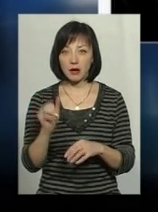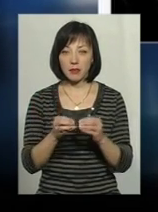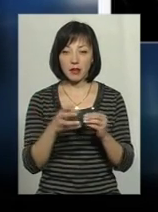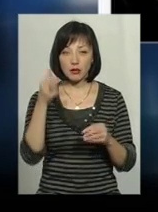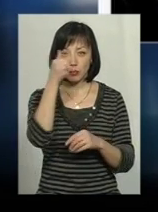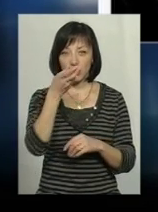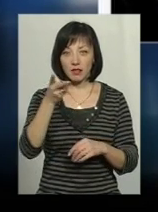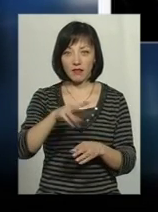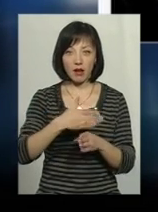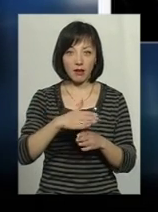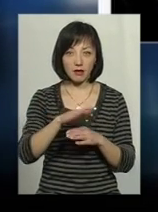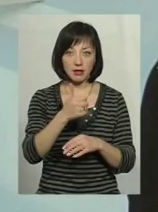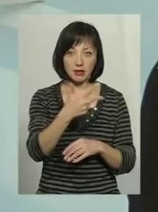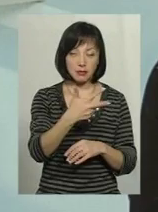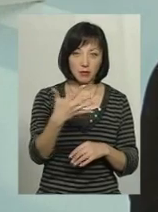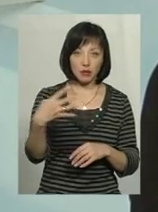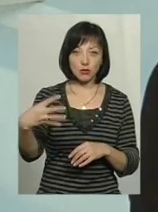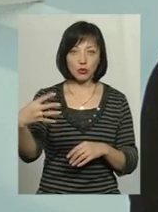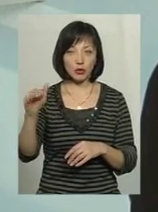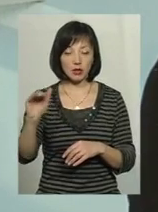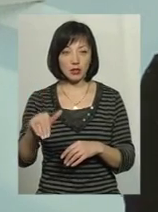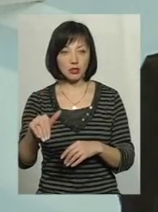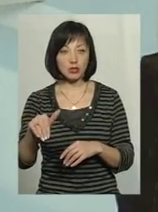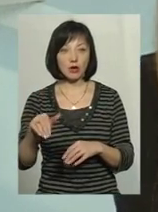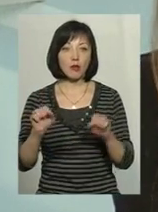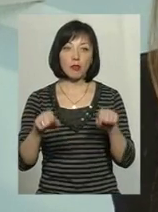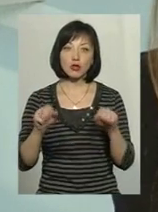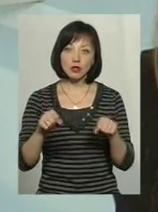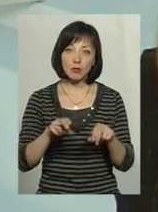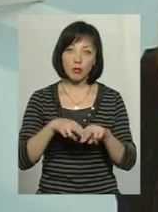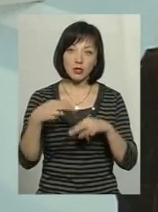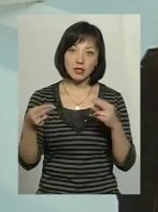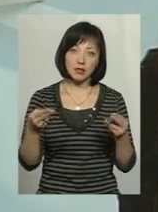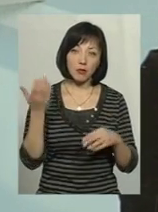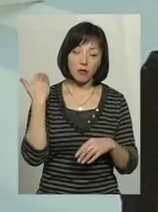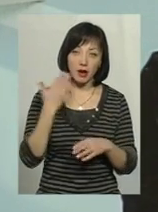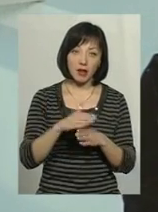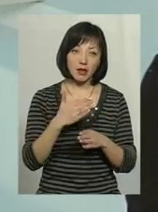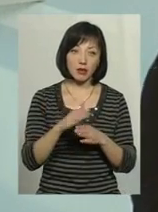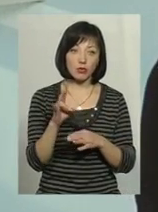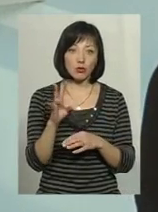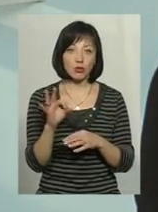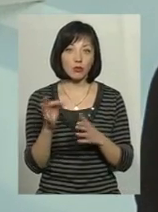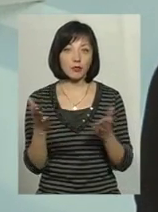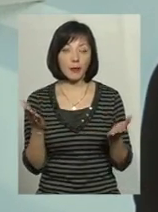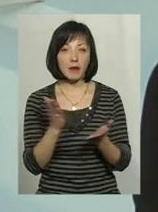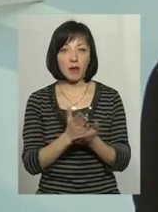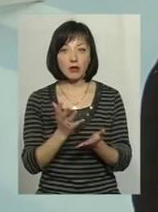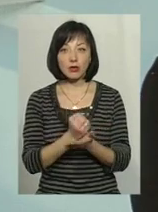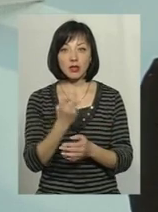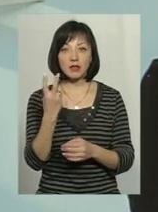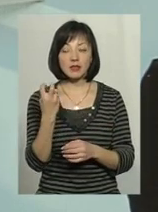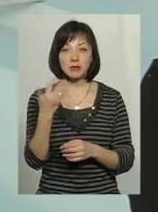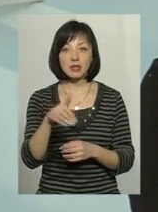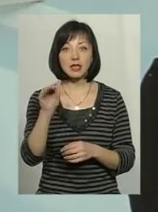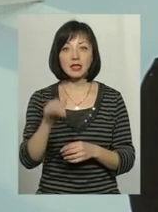-му році 2 кредити, 35 тисяч і 40 тисяч гривень. Можливо, щоб погасити старі кредити, але маючи дохід 250